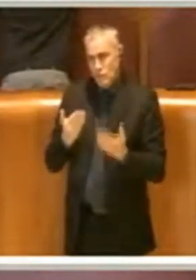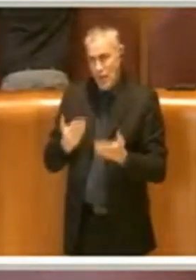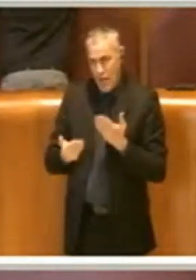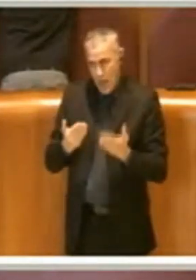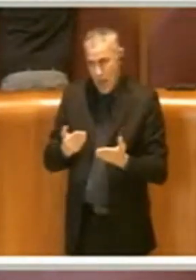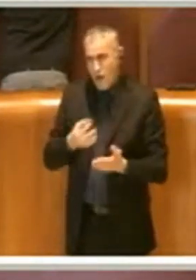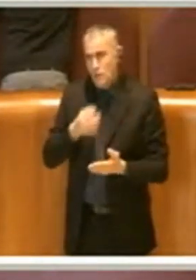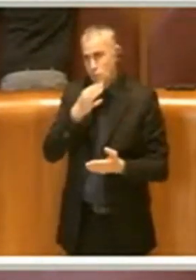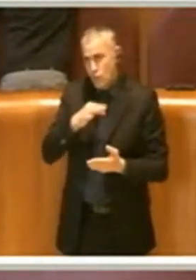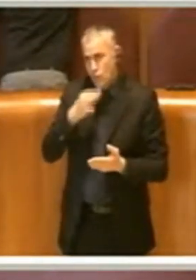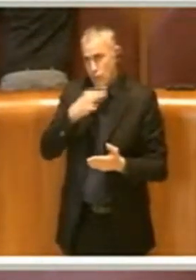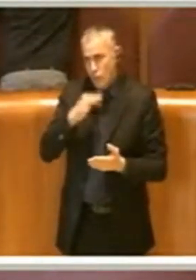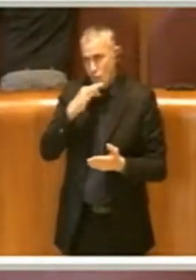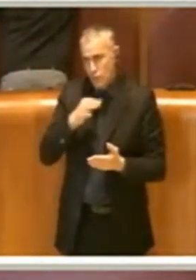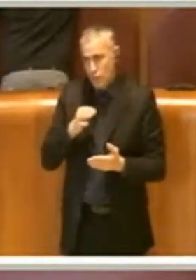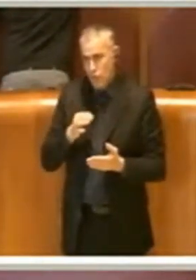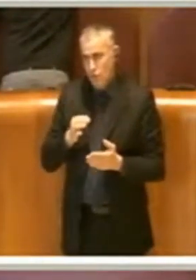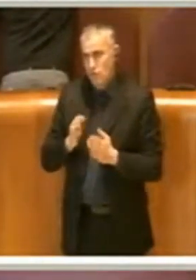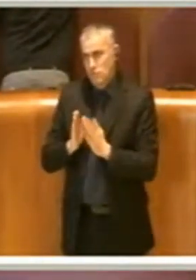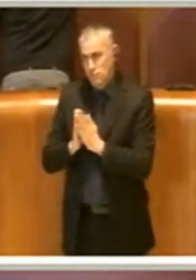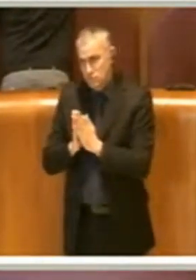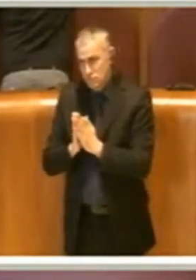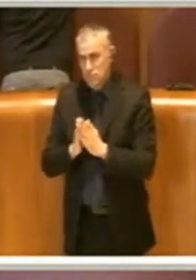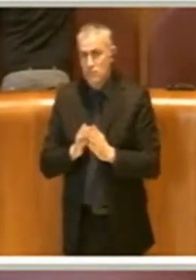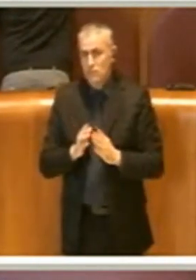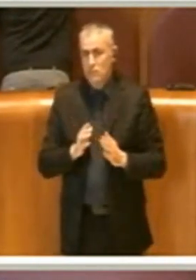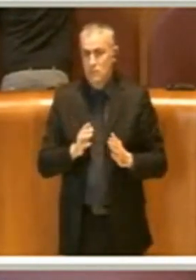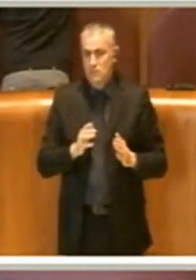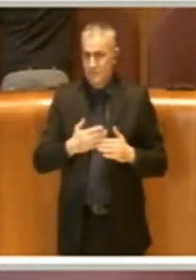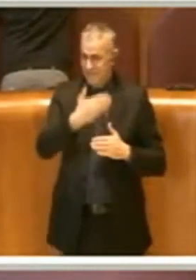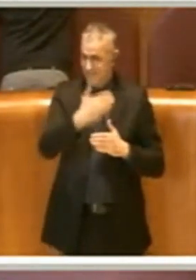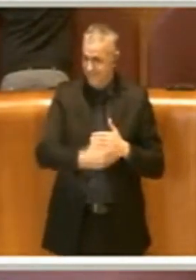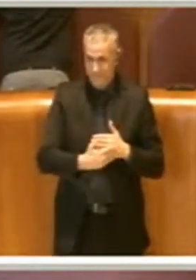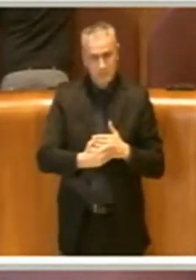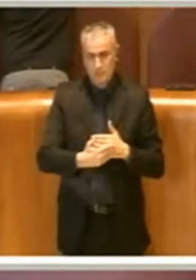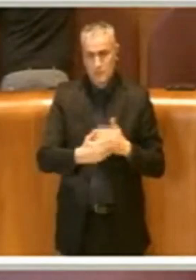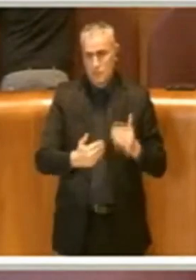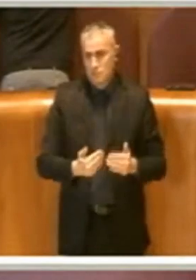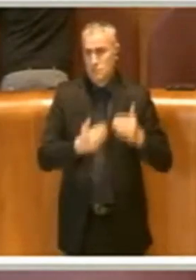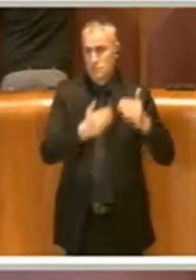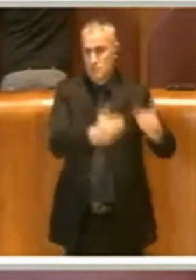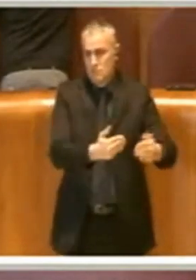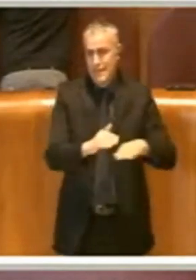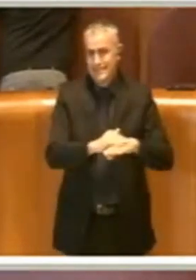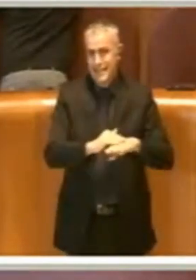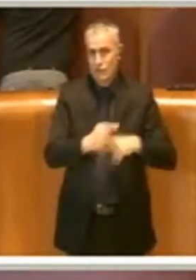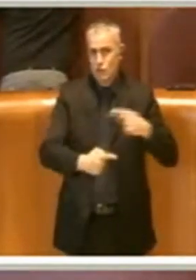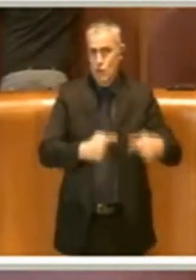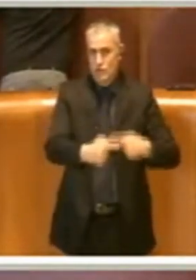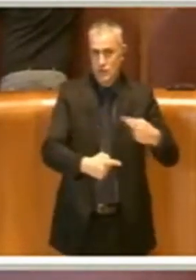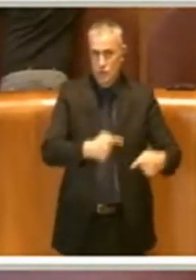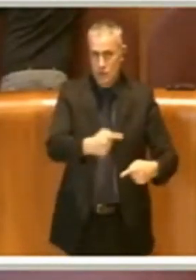valutare la possibilità di continuare questo servizio nel